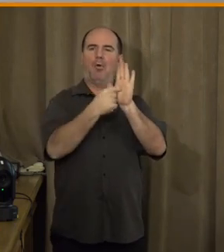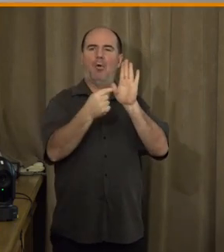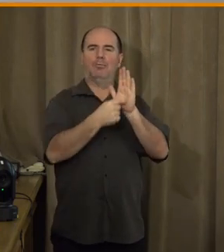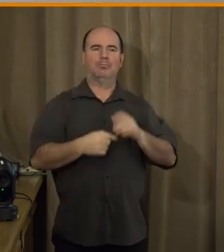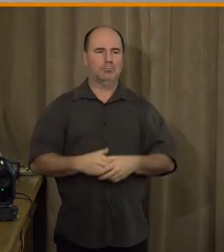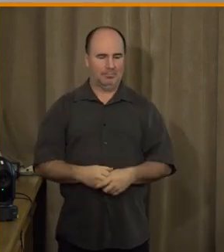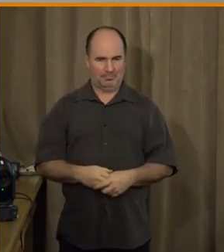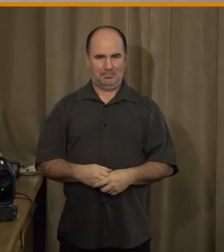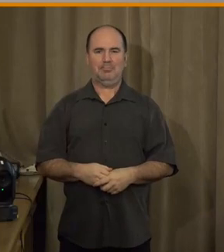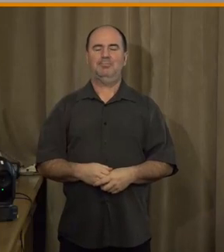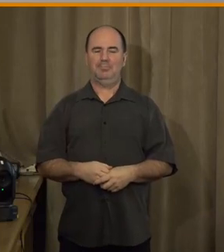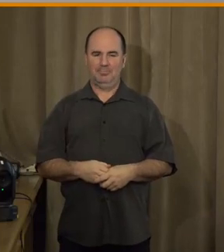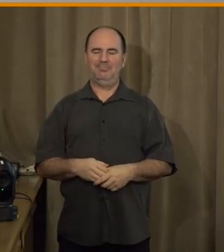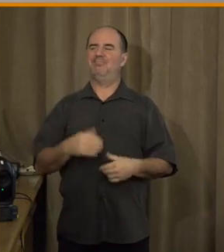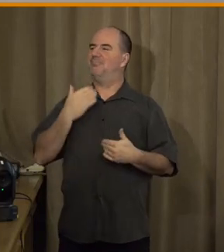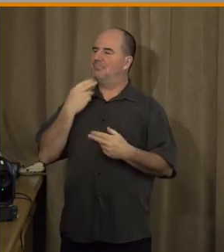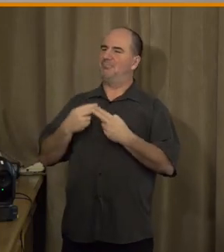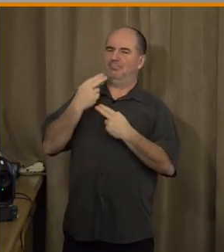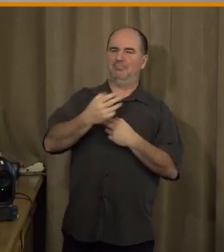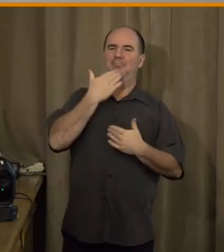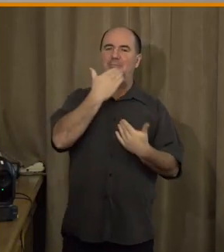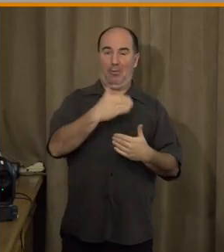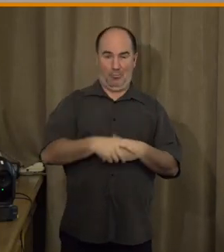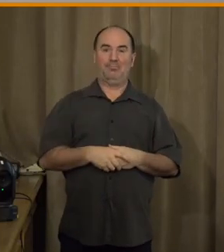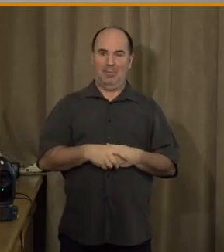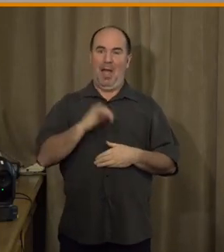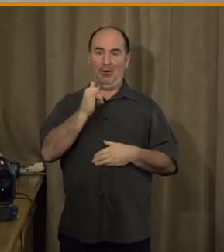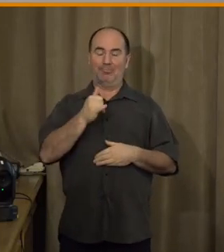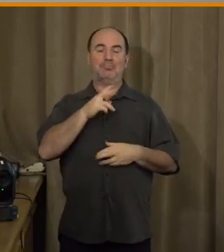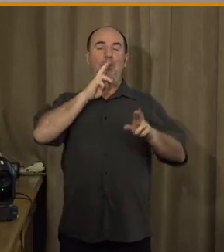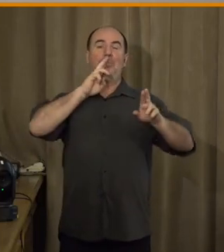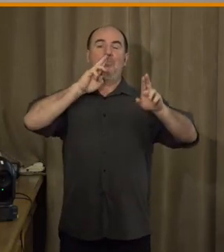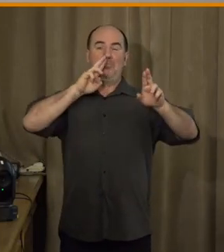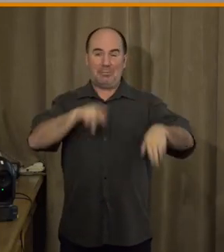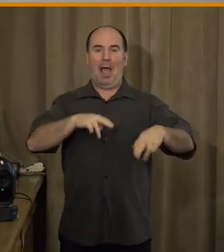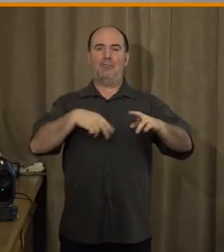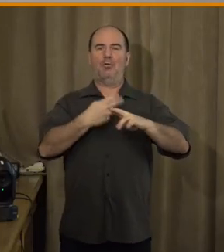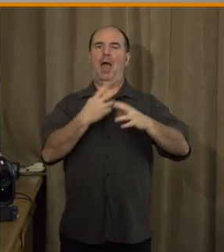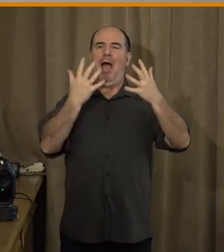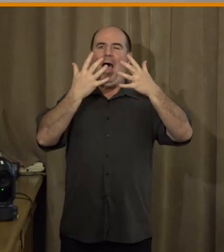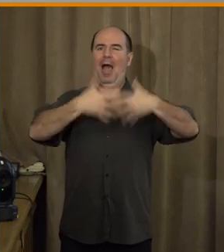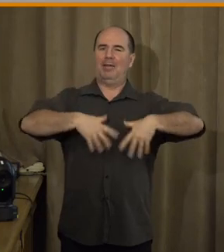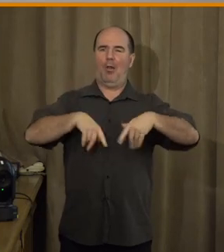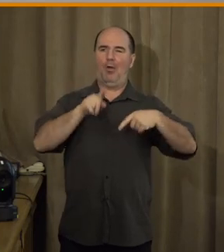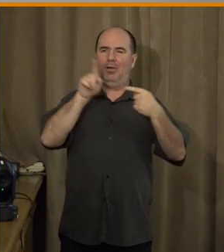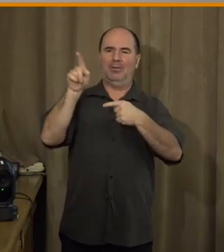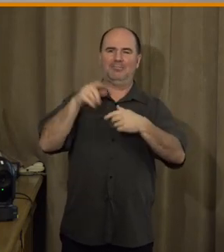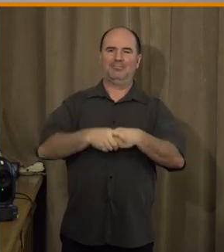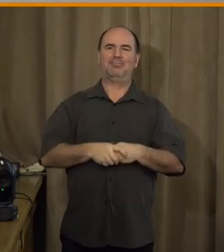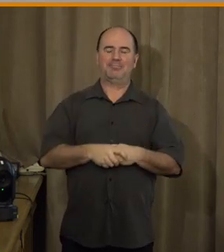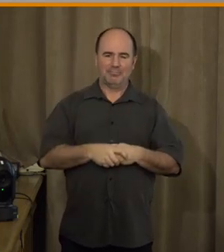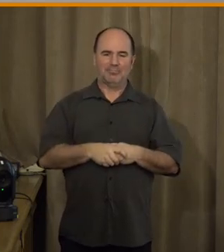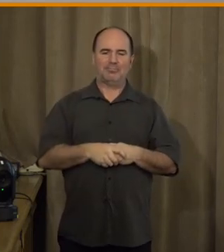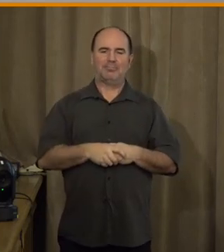Tak řekste to moc pěkně, my tomu také říkáme právo na analog. Ono, inspirací nám může být nedávno v